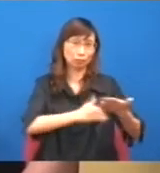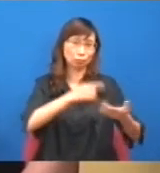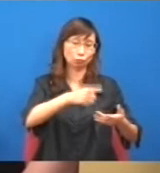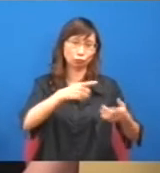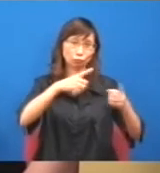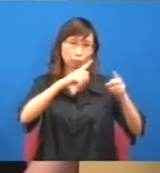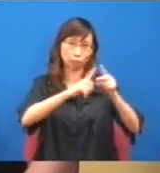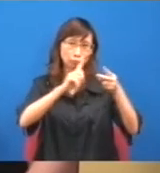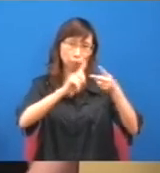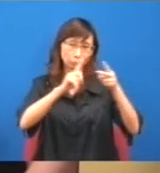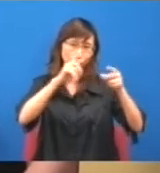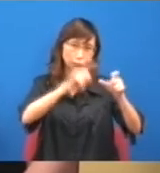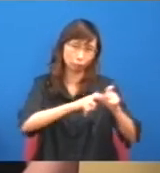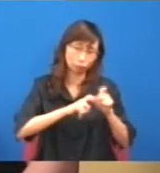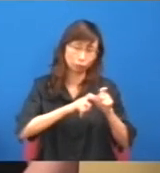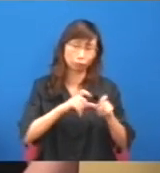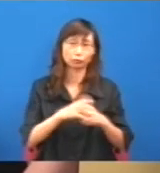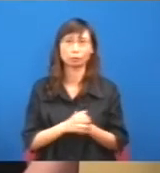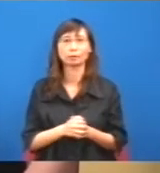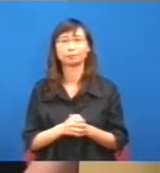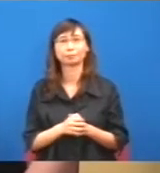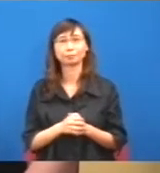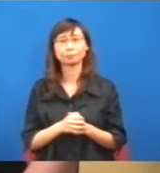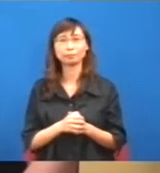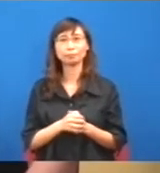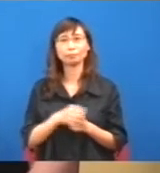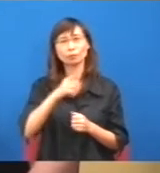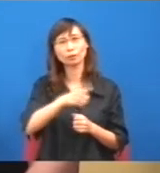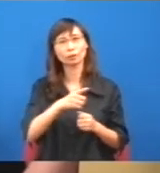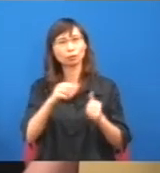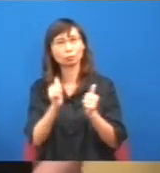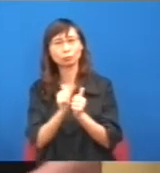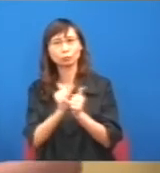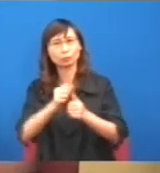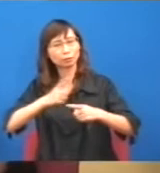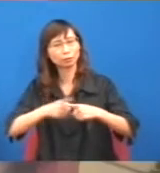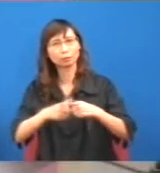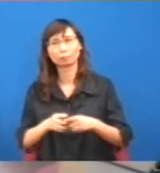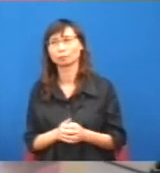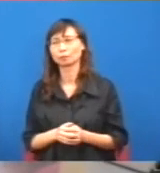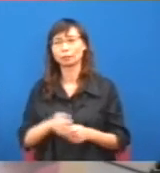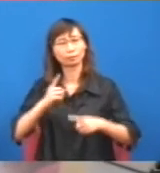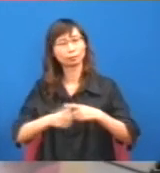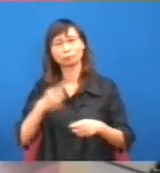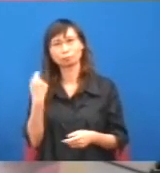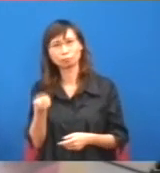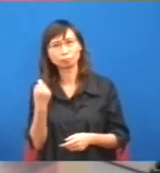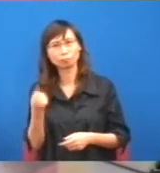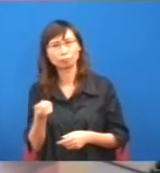也是扭曲了這班沒有二教能力的朋友,他們本身實際上,其實那是很簡單的,